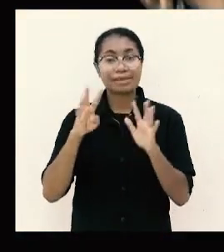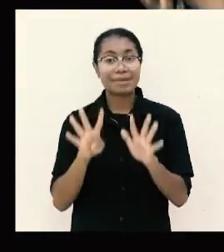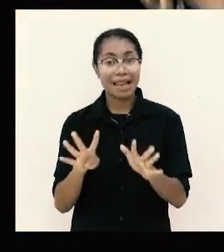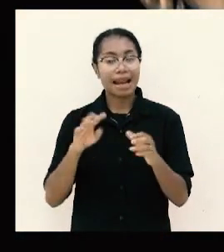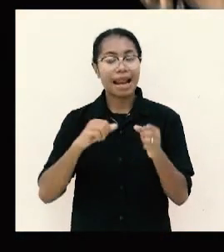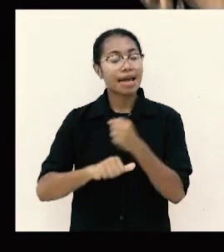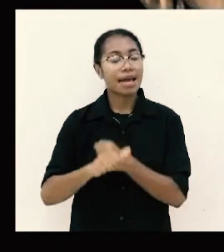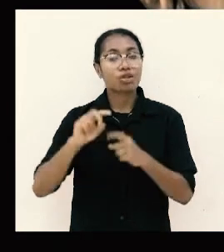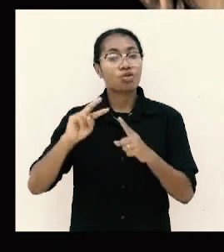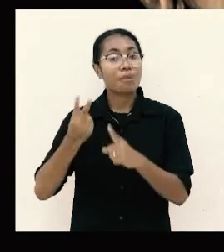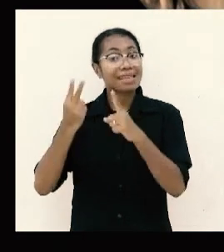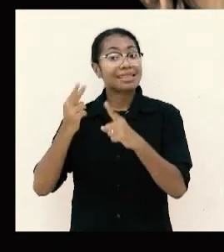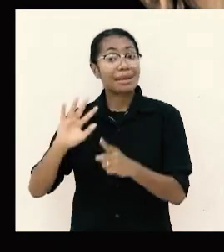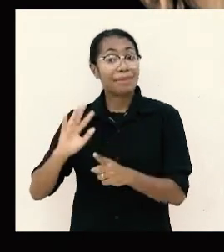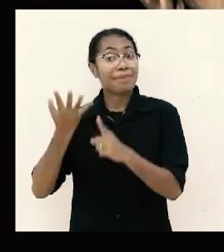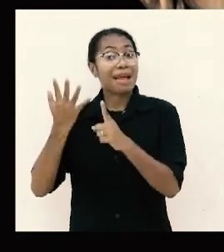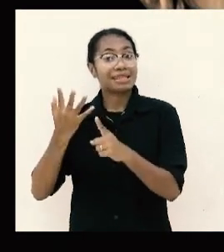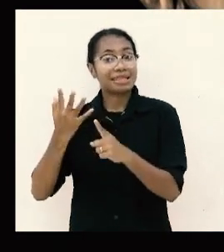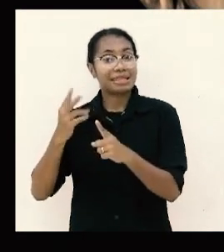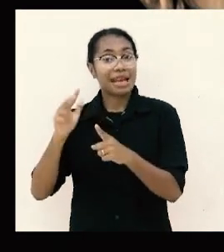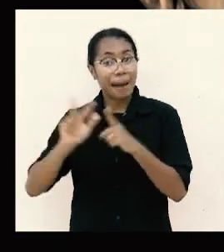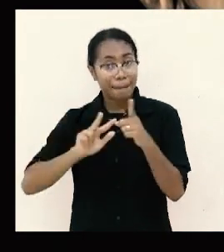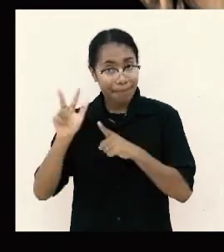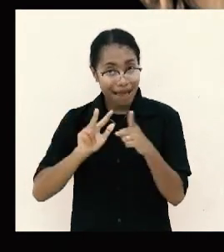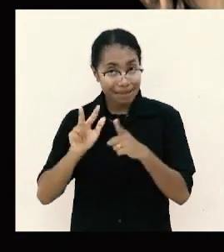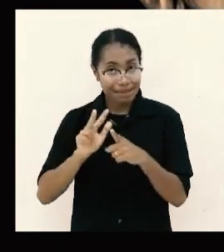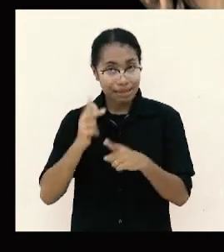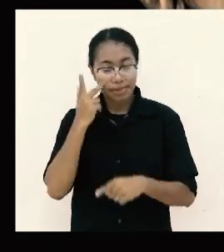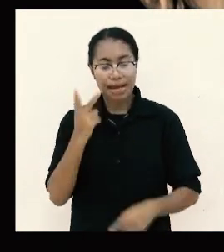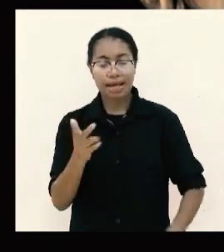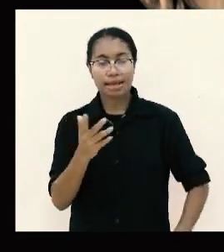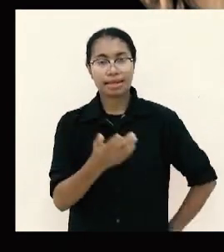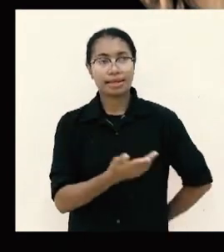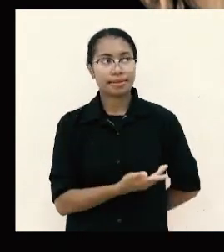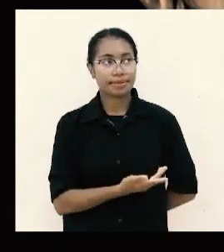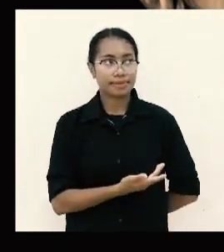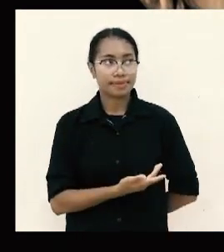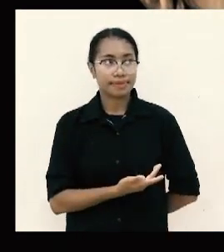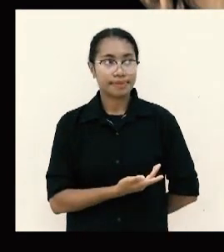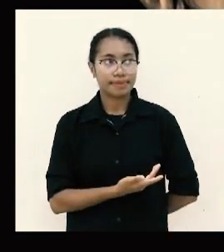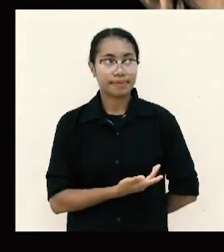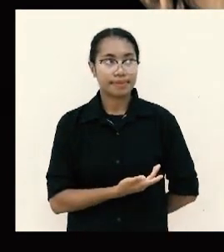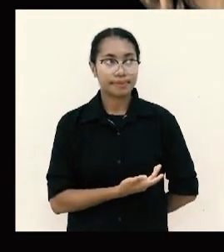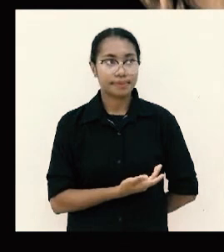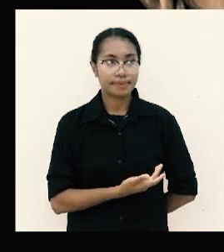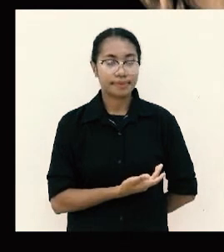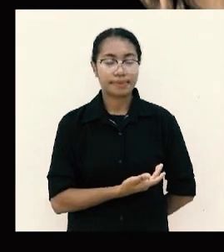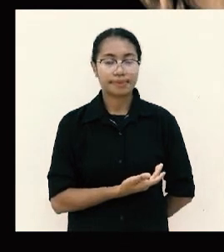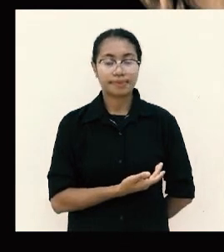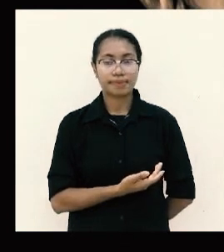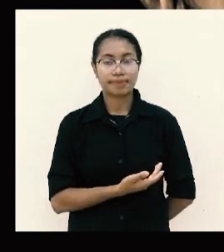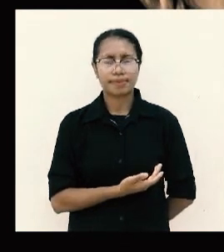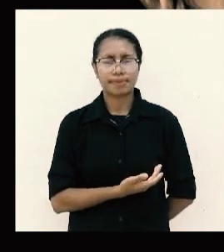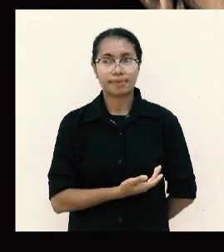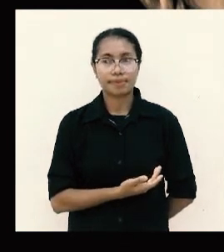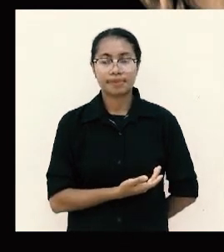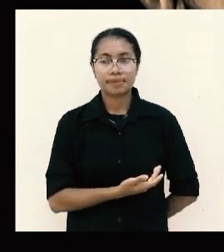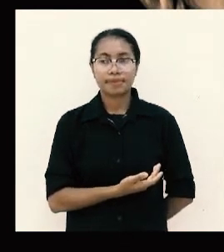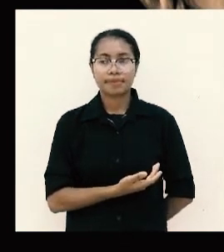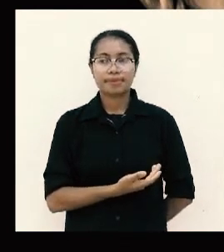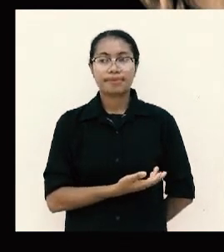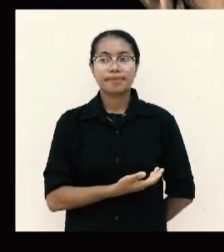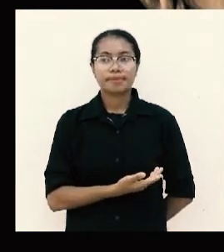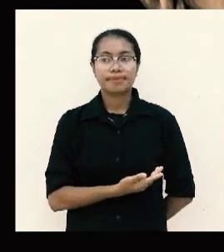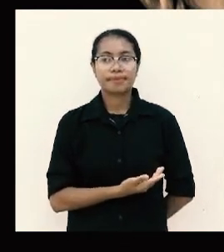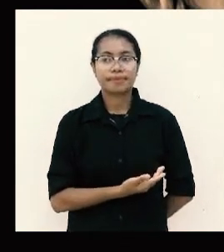12 15 18 kalau orang lain mempunyai hak untuk mengharapkan hal itu daripada kamu